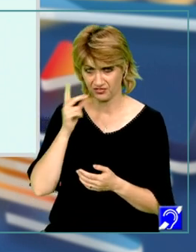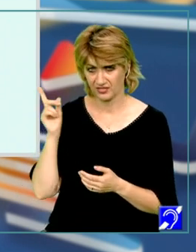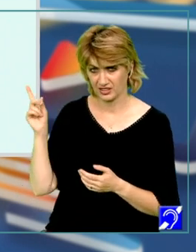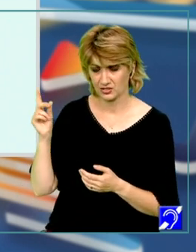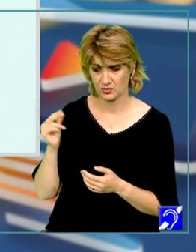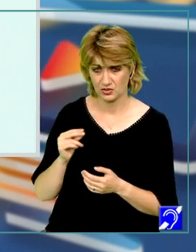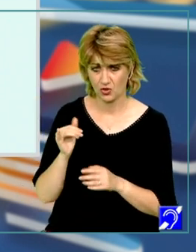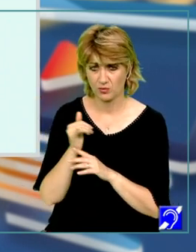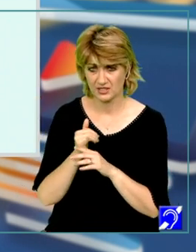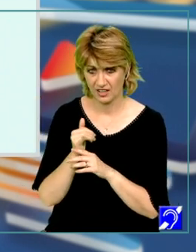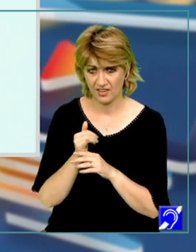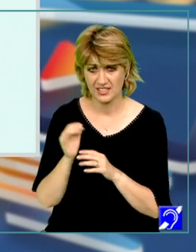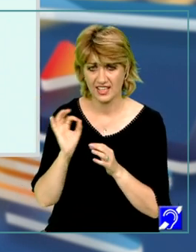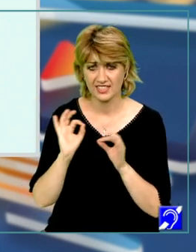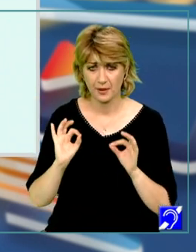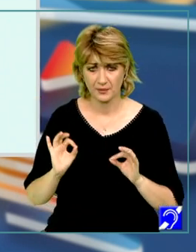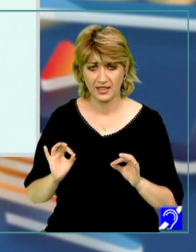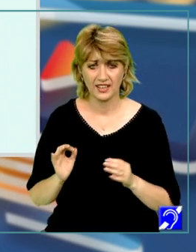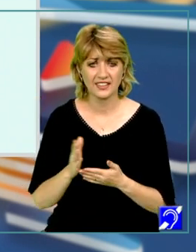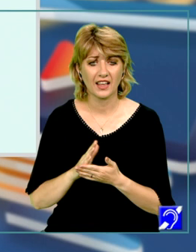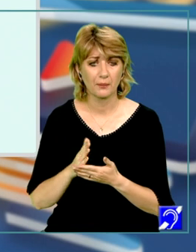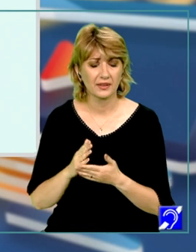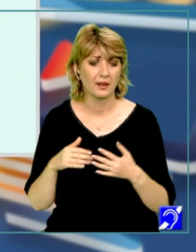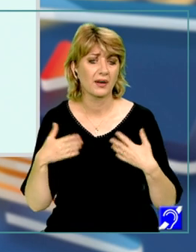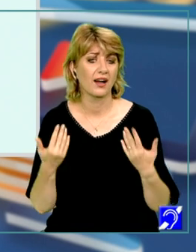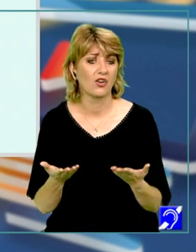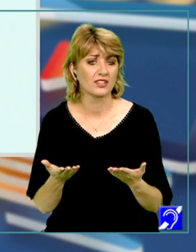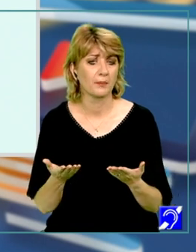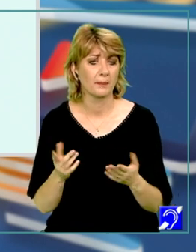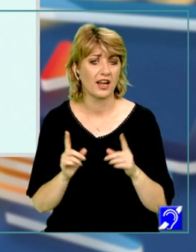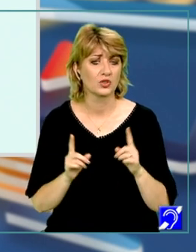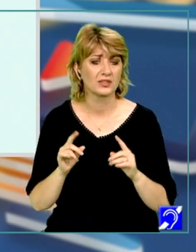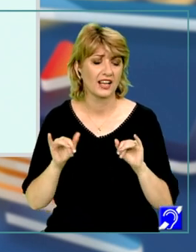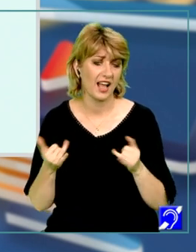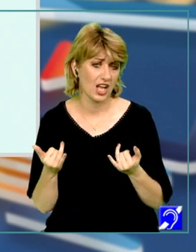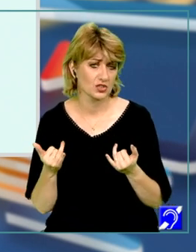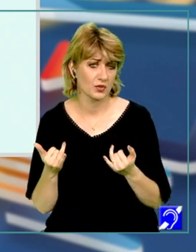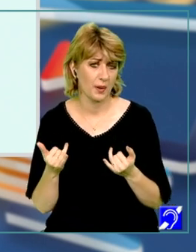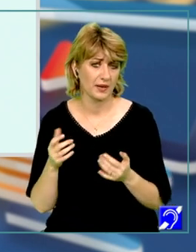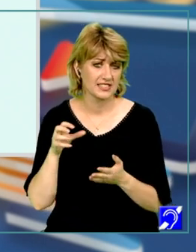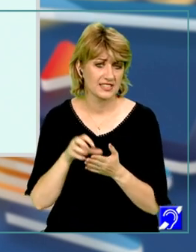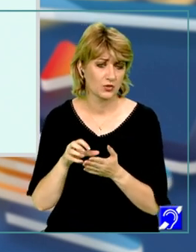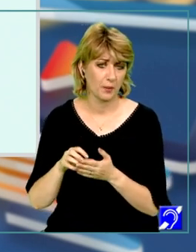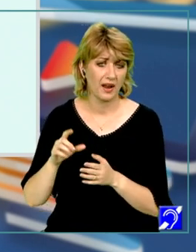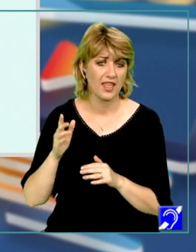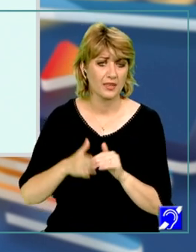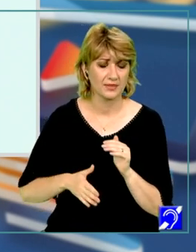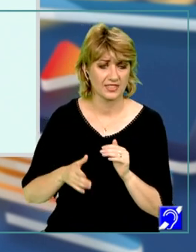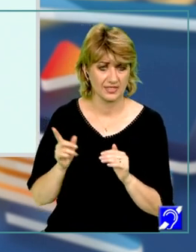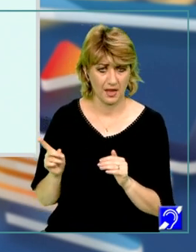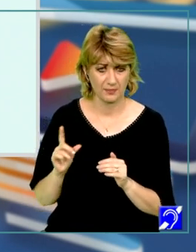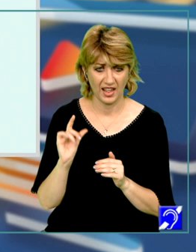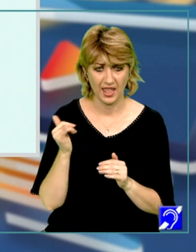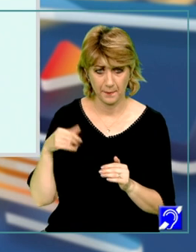observați în tabel interpretarea pe care o dăm pentru anumite cazuri în care situăm limita respectivă. În